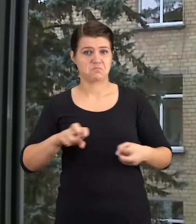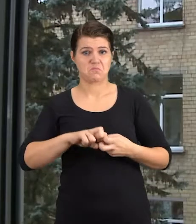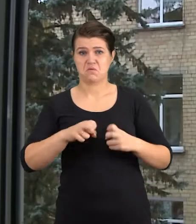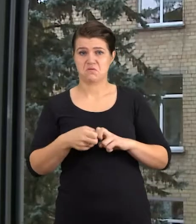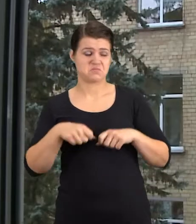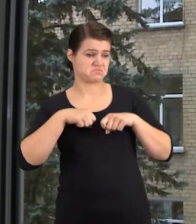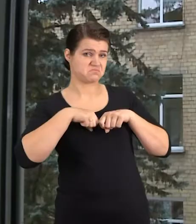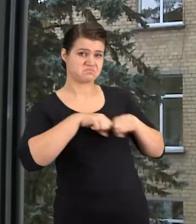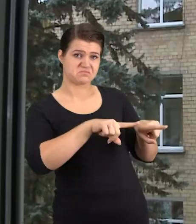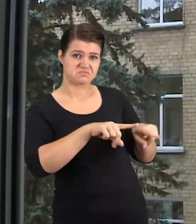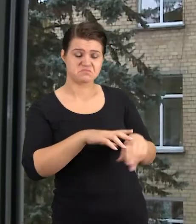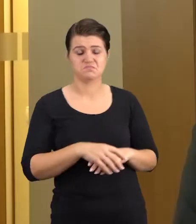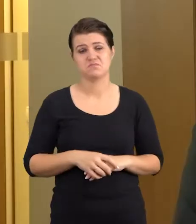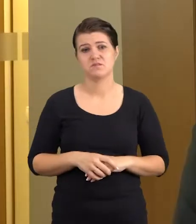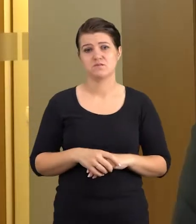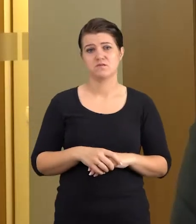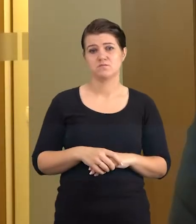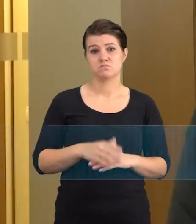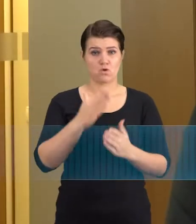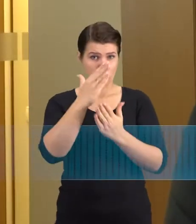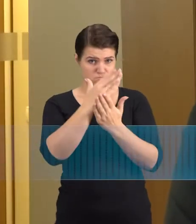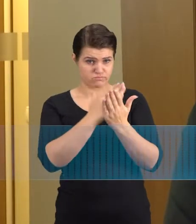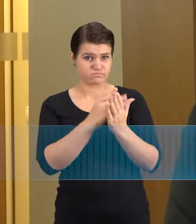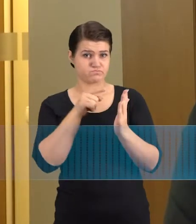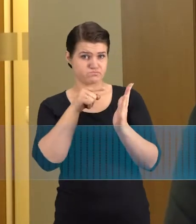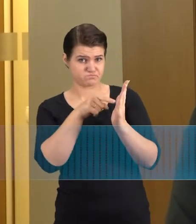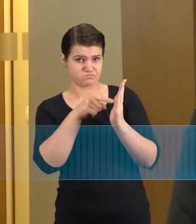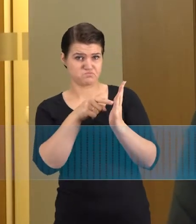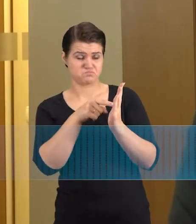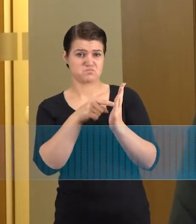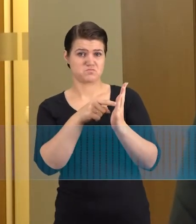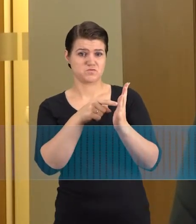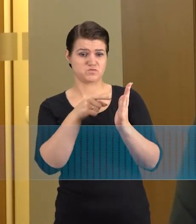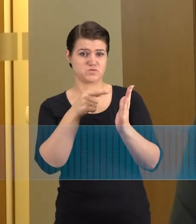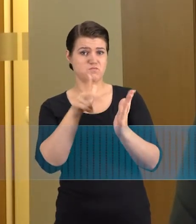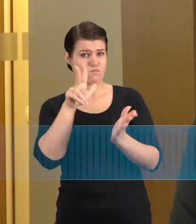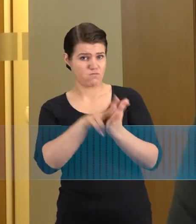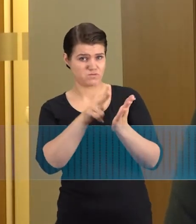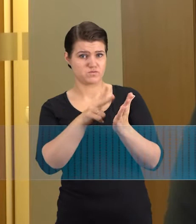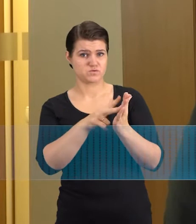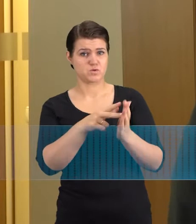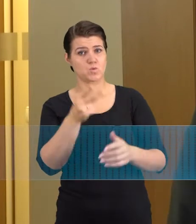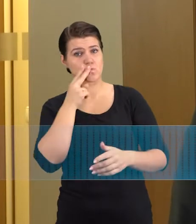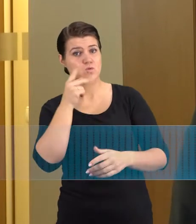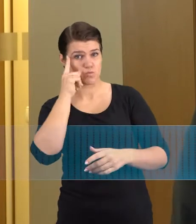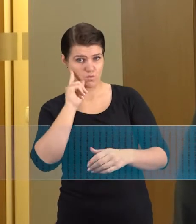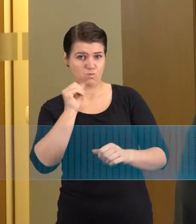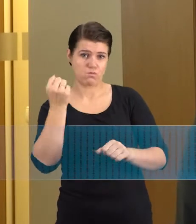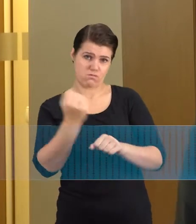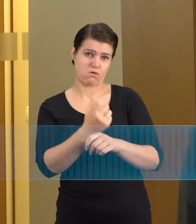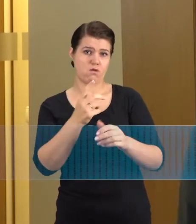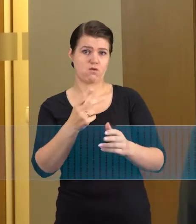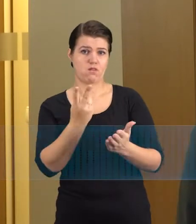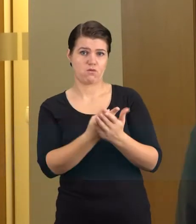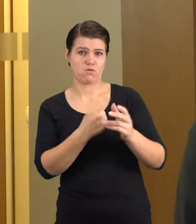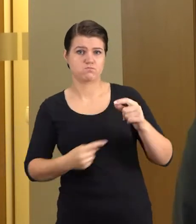problema metą atgal ligoninėms. Na, kaip įstatyme numatytą, tai jis turėtų eiti, sakykime, rūkyti už įsteigos teritorijos.